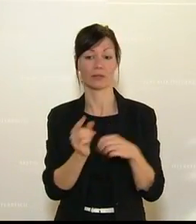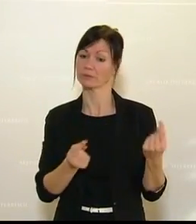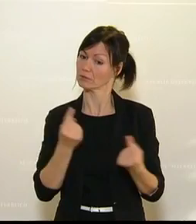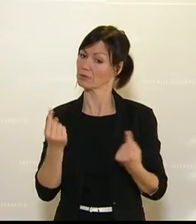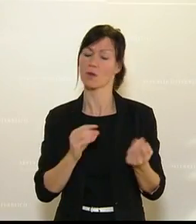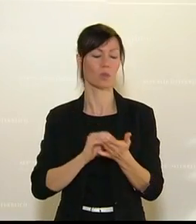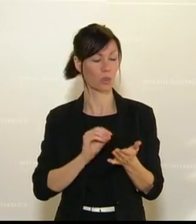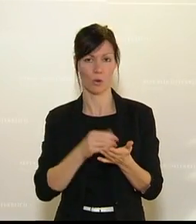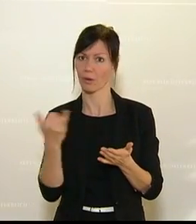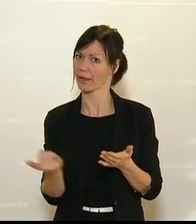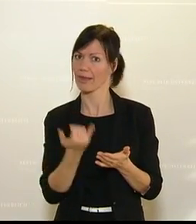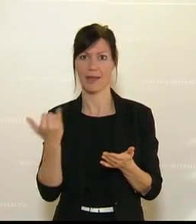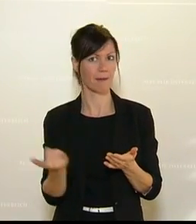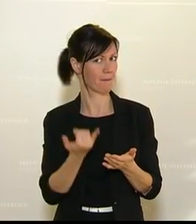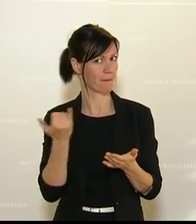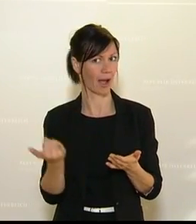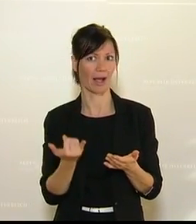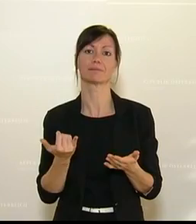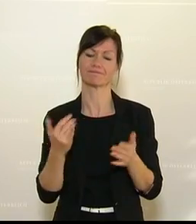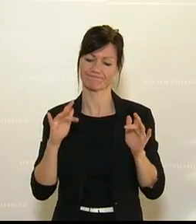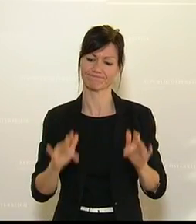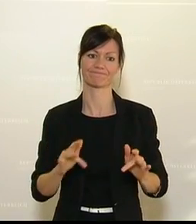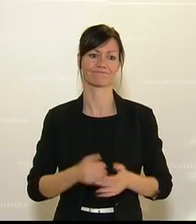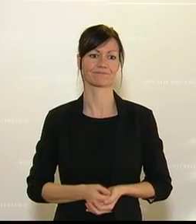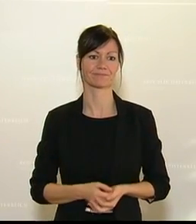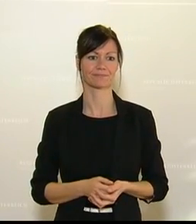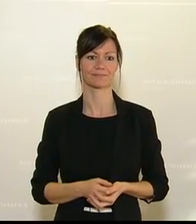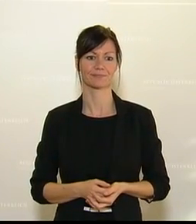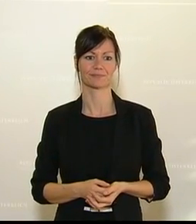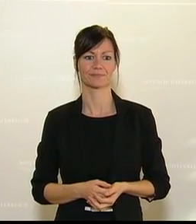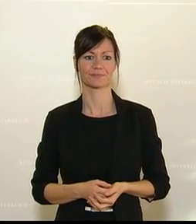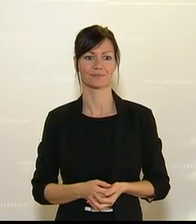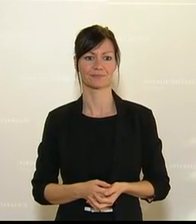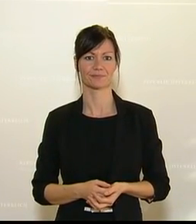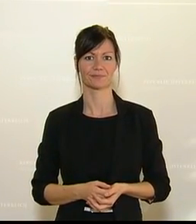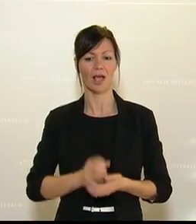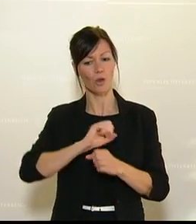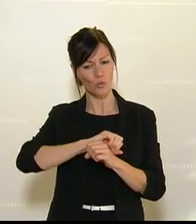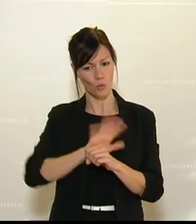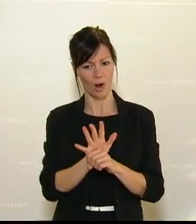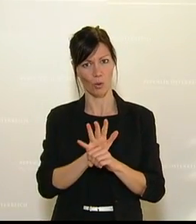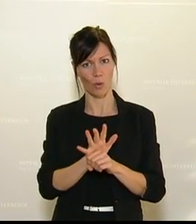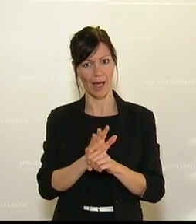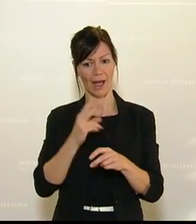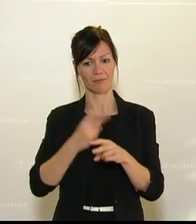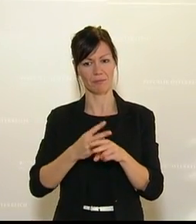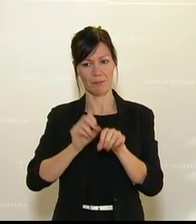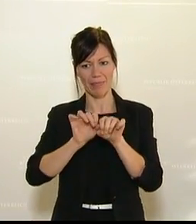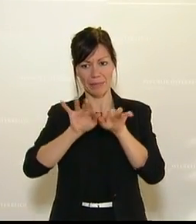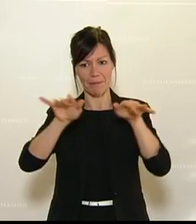nach wie vor fest im Griff. Während dieser Corona-Pandemie hat uns daher gezeigt, was es kann.